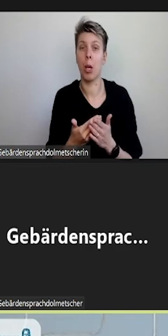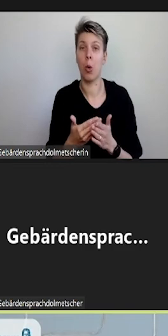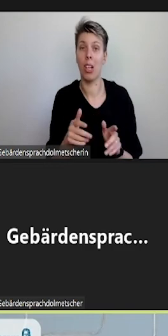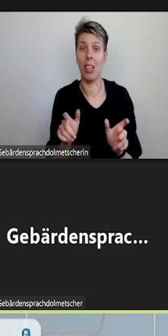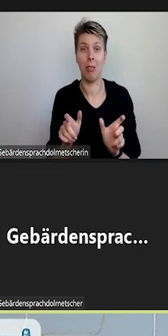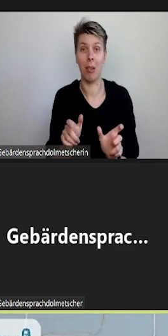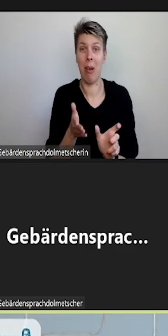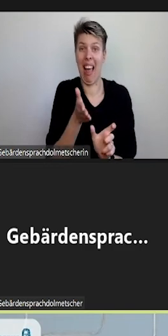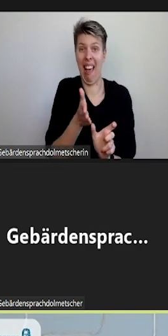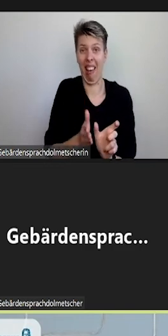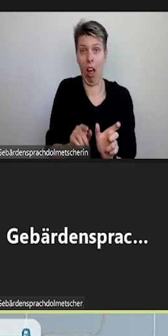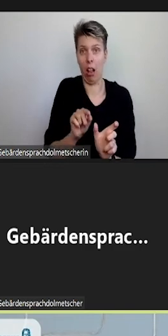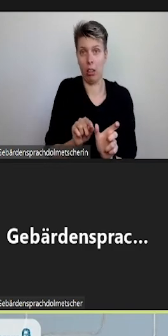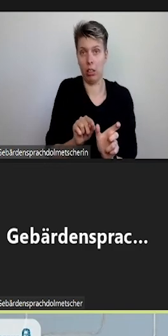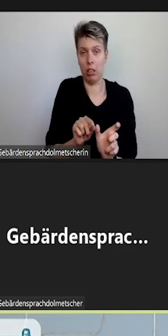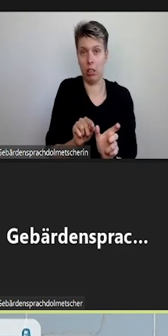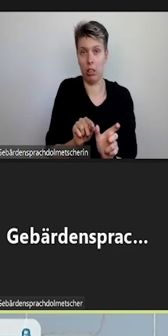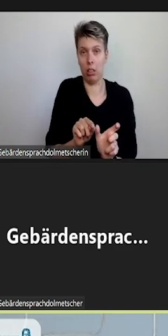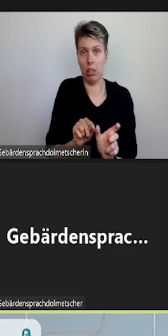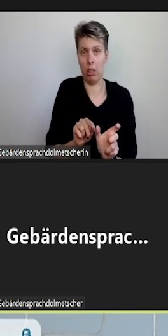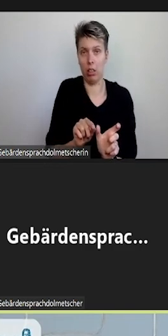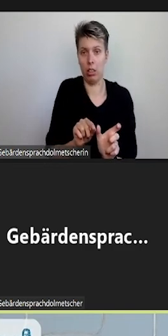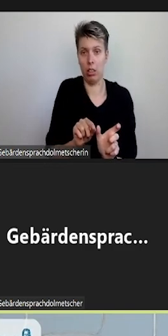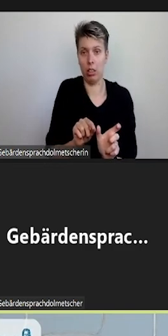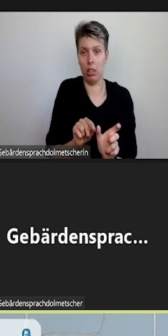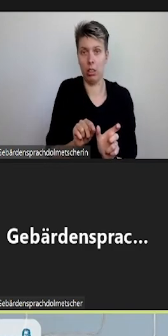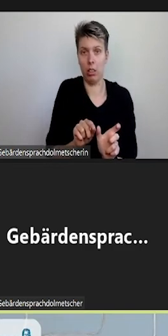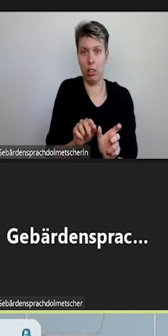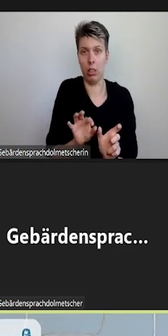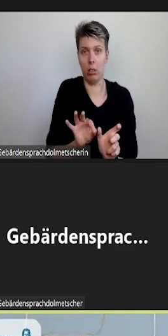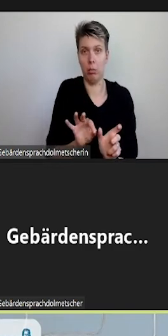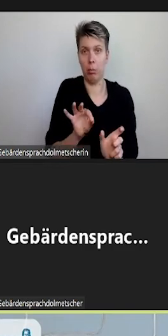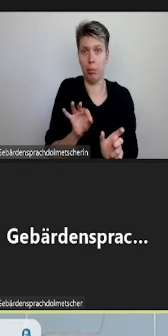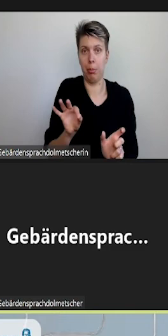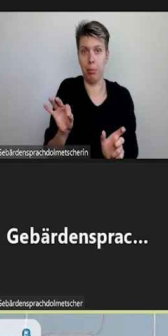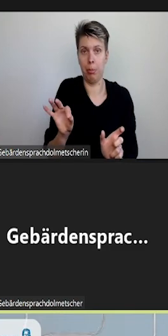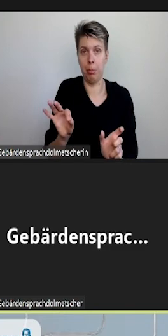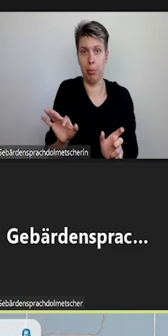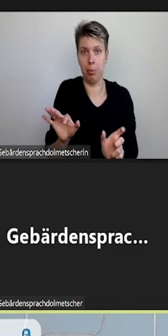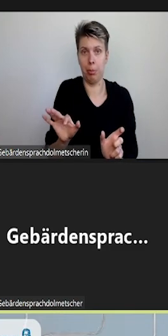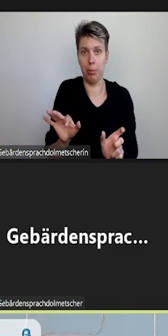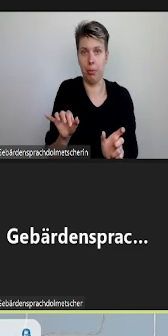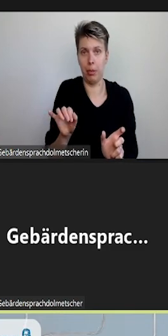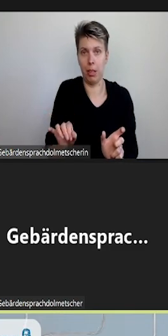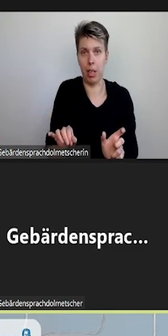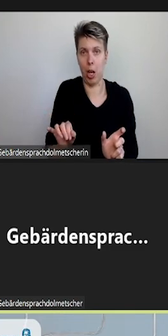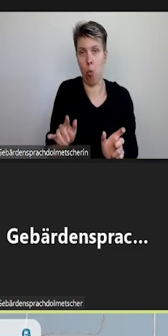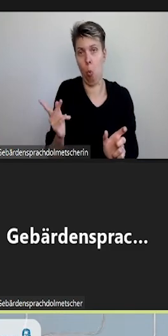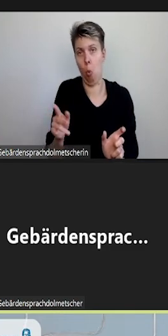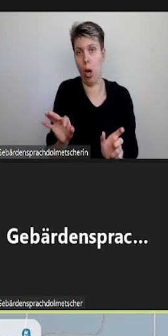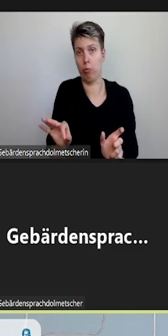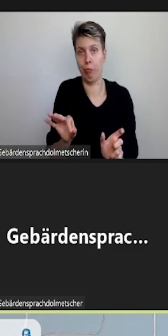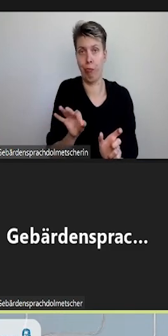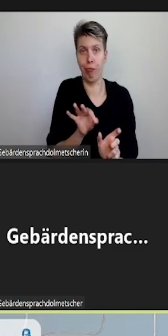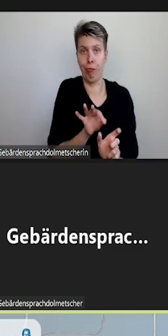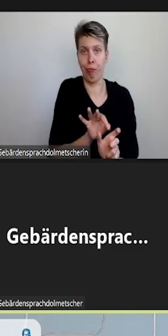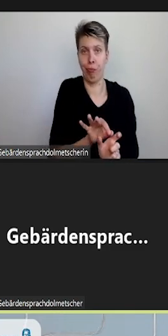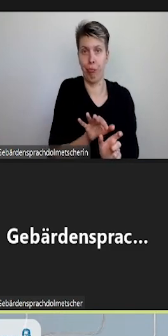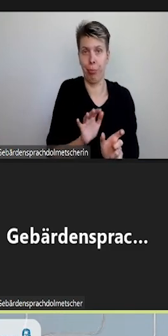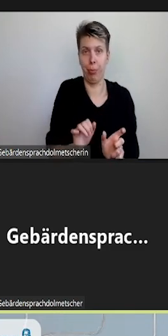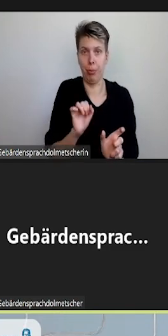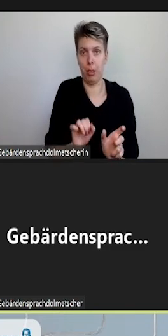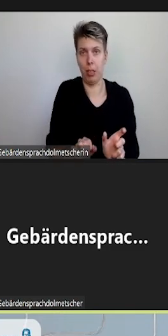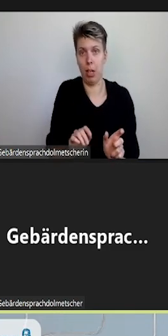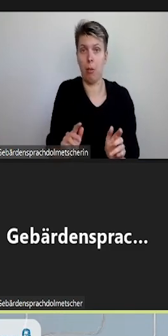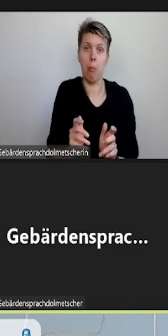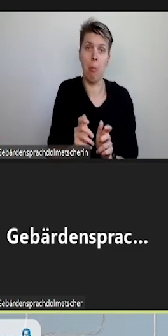gehen, dann ändert sich der Mauszeiger und dann per Drag and Drop. Also, ich klicke mit der Maus und ziehe dann den Untertitel kürzer oder länger,